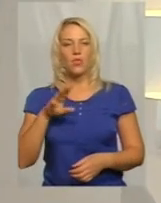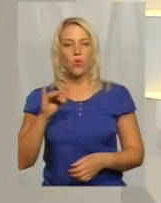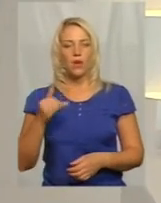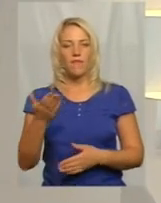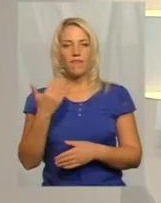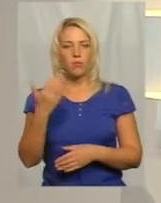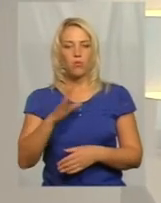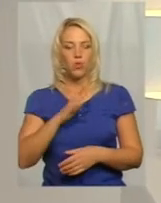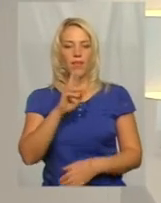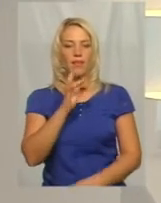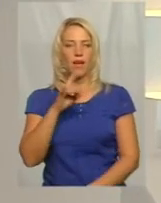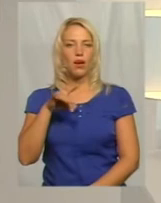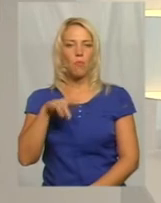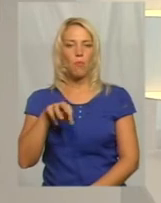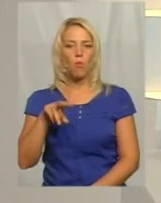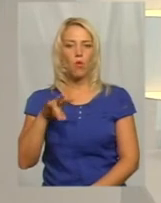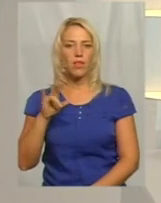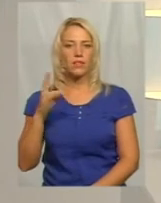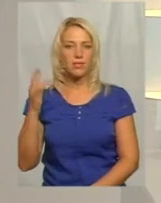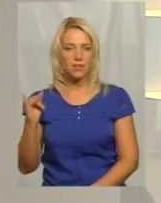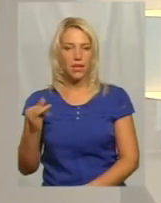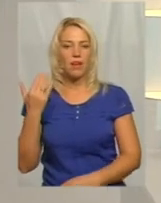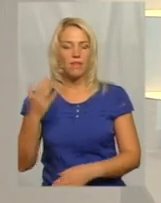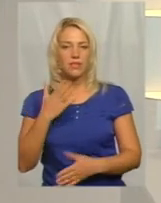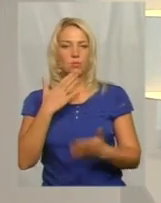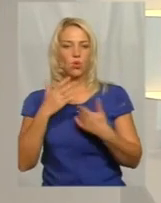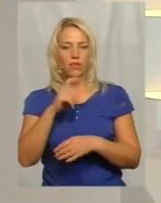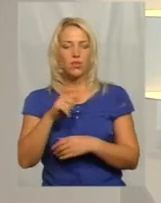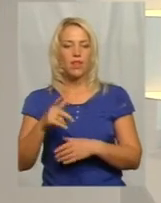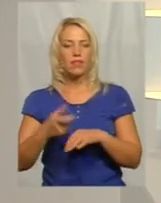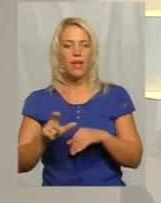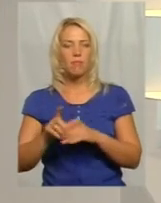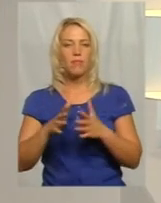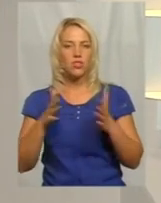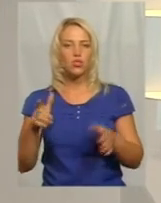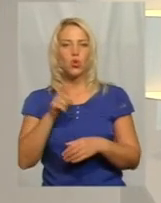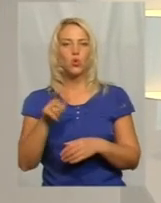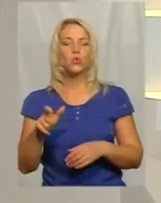Єрмоленцях. От спілкувалися вже з людьми, так? Найбільше люди все ж таки цікавляться